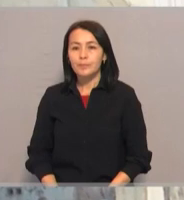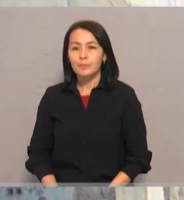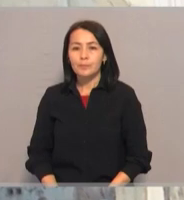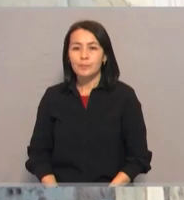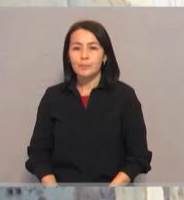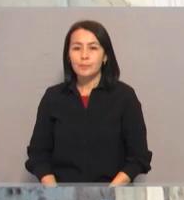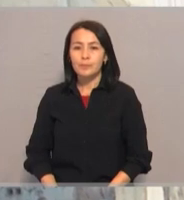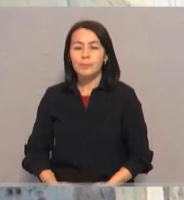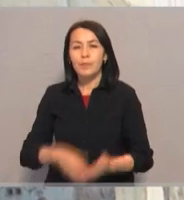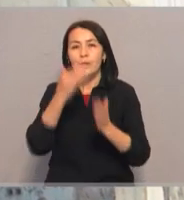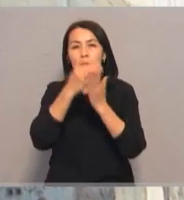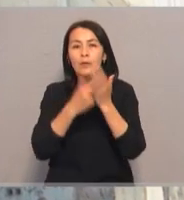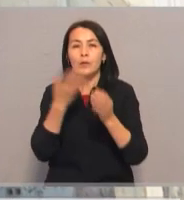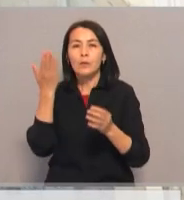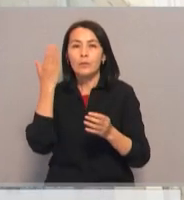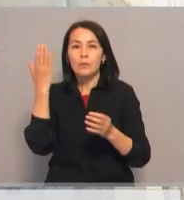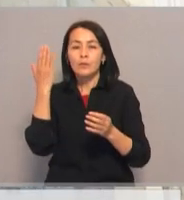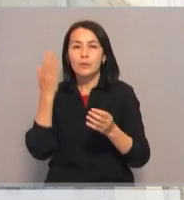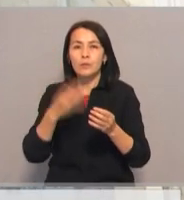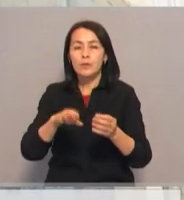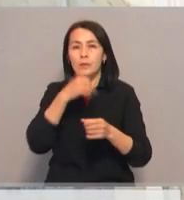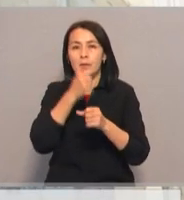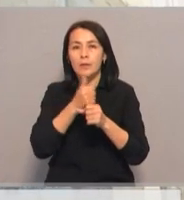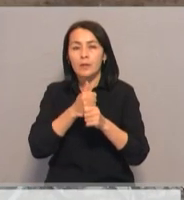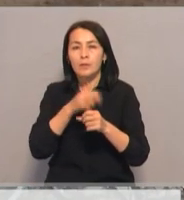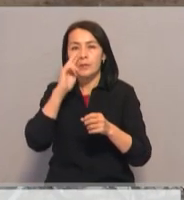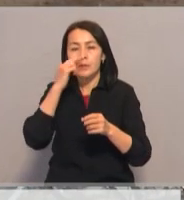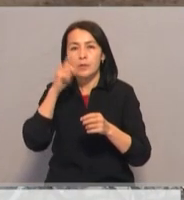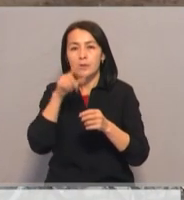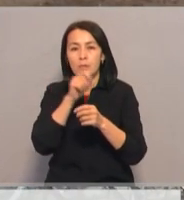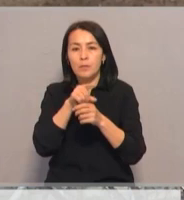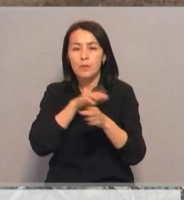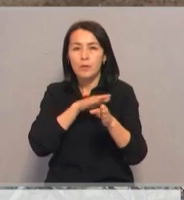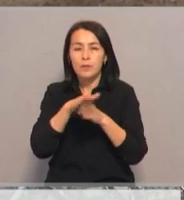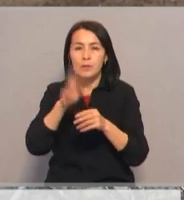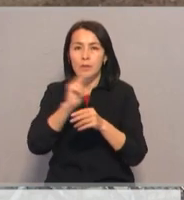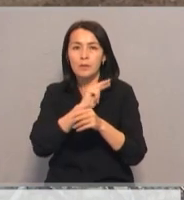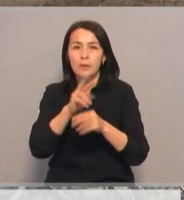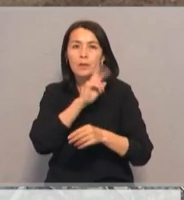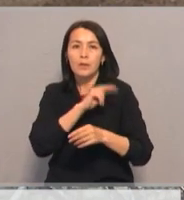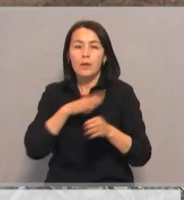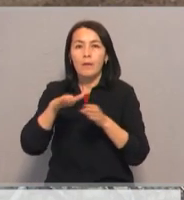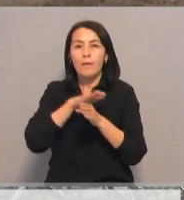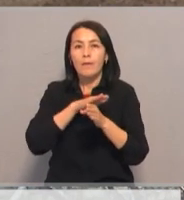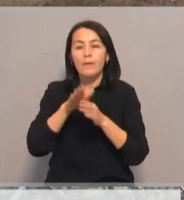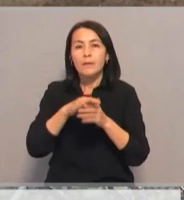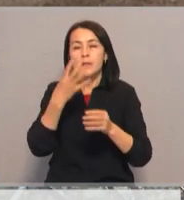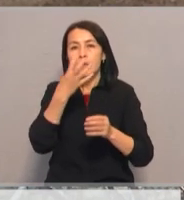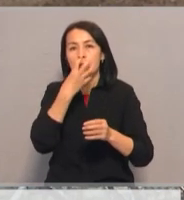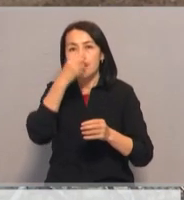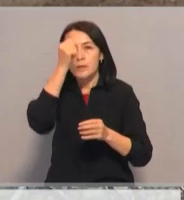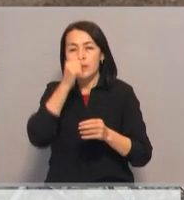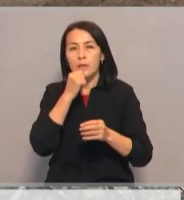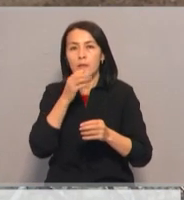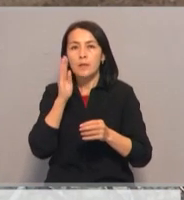С учётом прошлых недостатков, Аким Шамкентом Рататьянов поручил провести ремонтные работы во всех системах отопления –